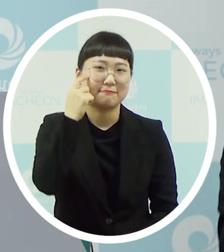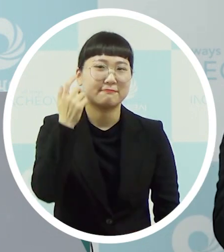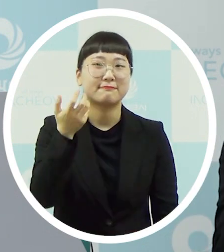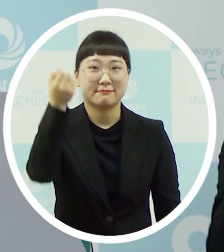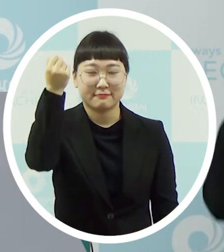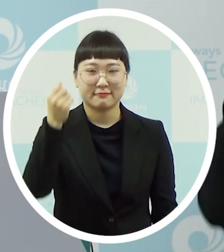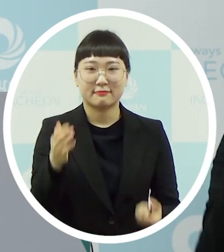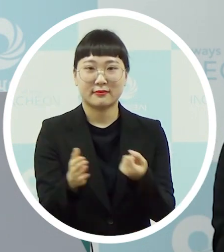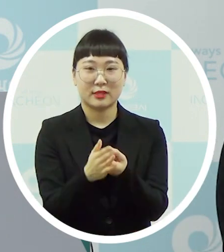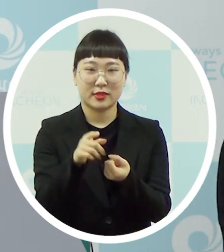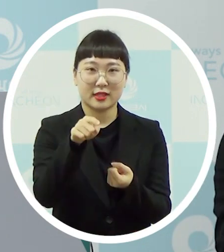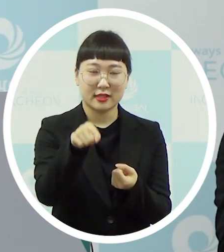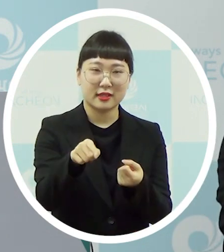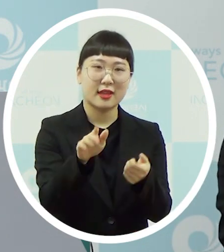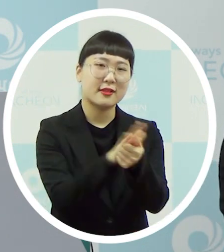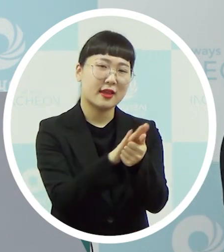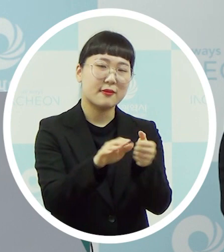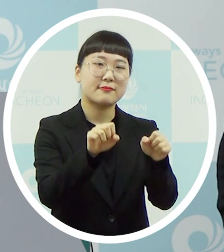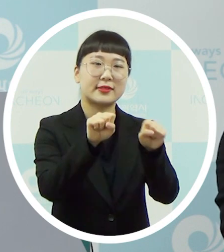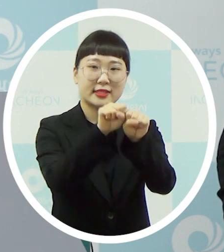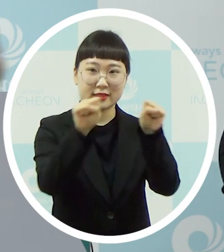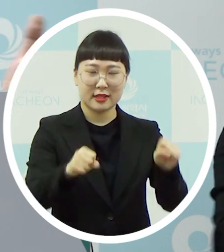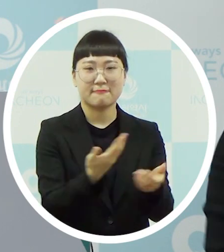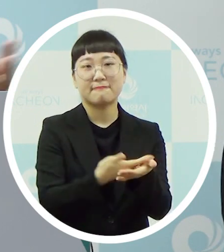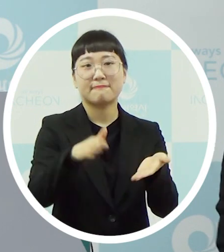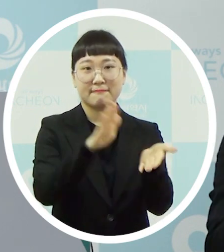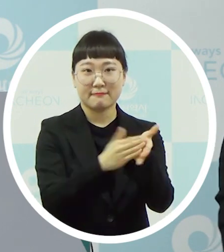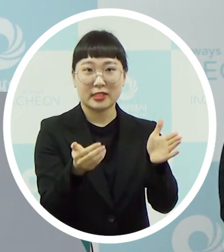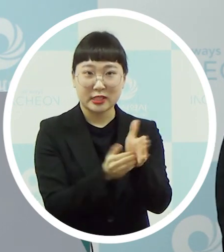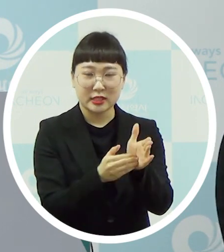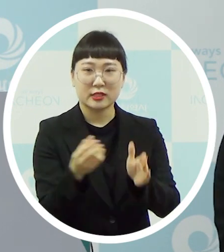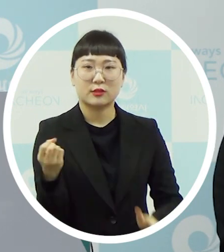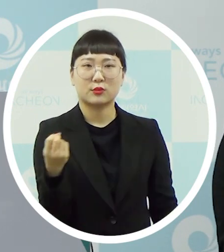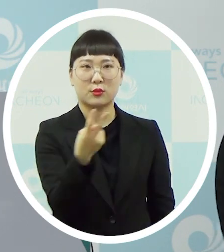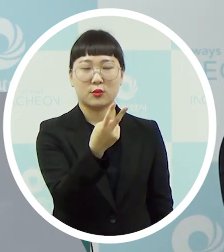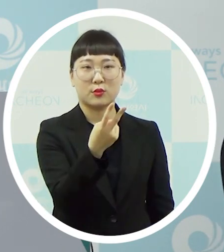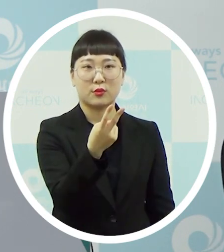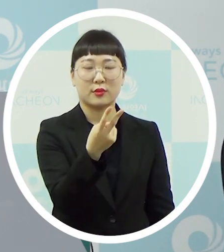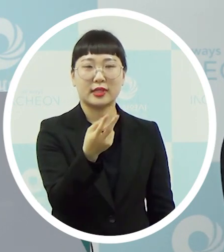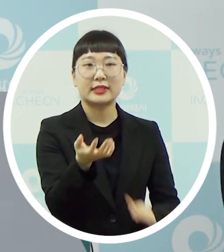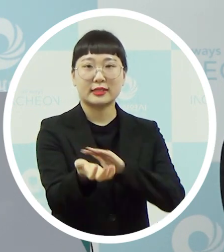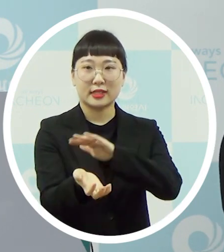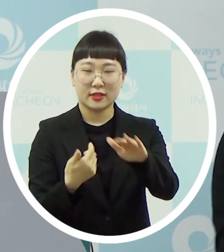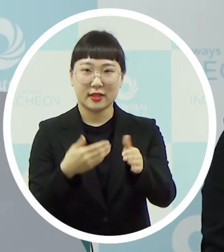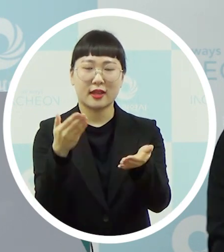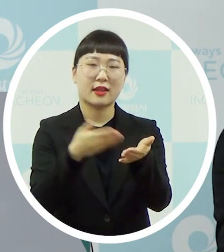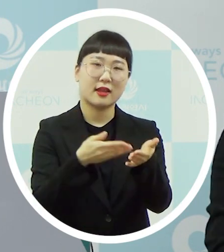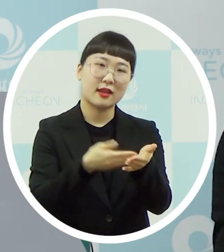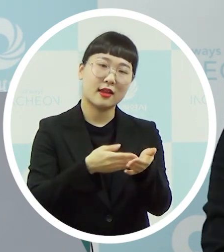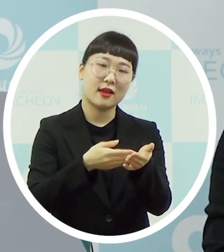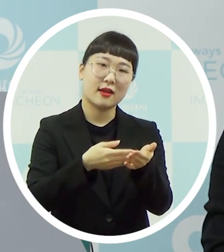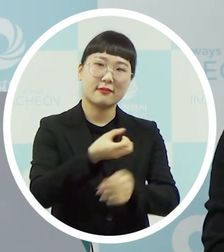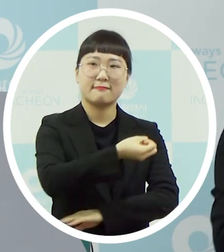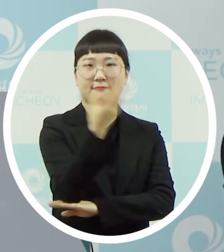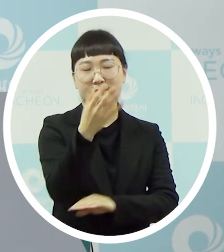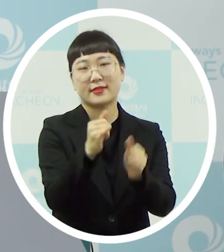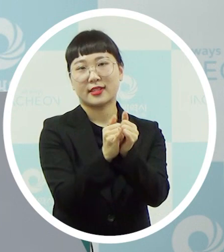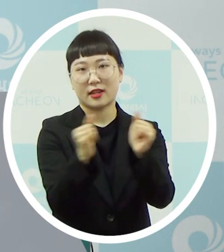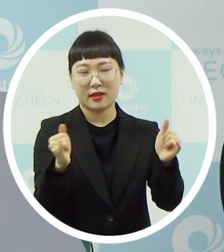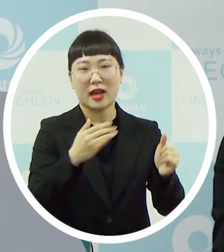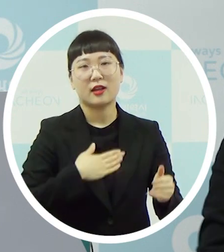그런 대응 방식을 변경을 했고 사전에 제가 언론인들께도 말씀을 좀 드렸으면 좋겠다는 그런